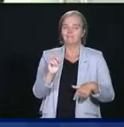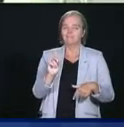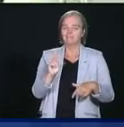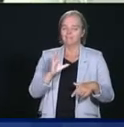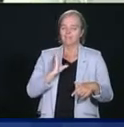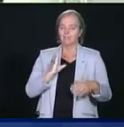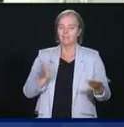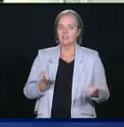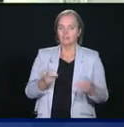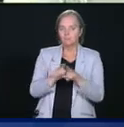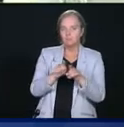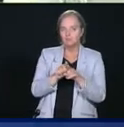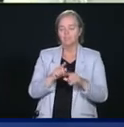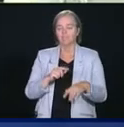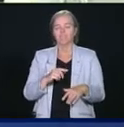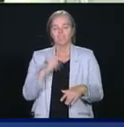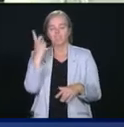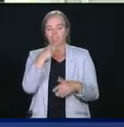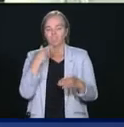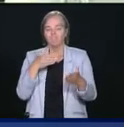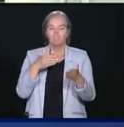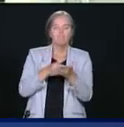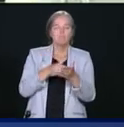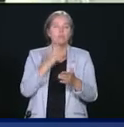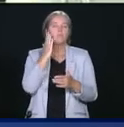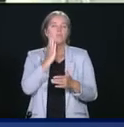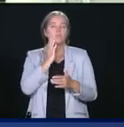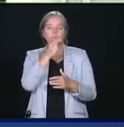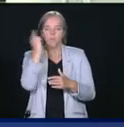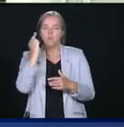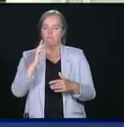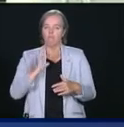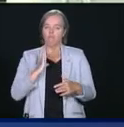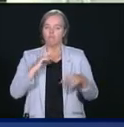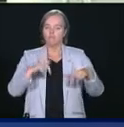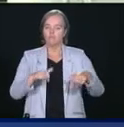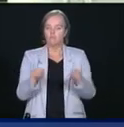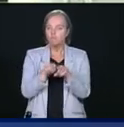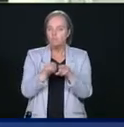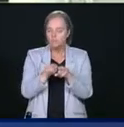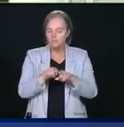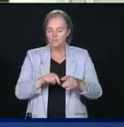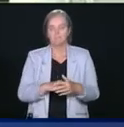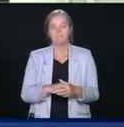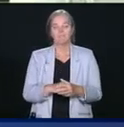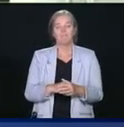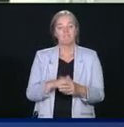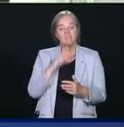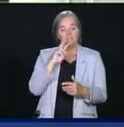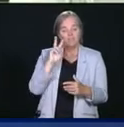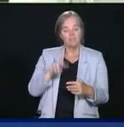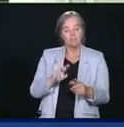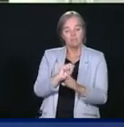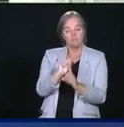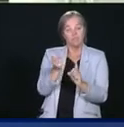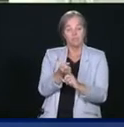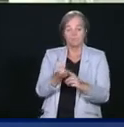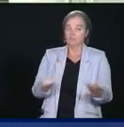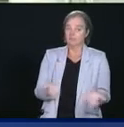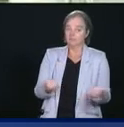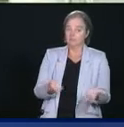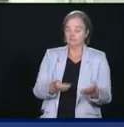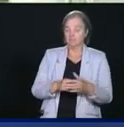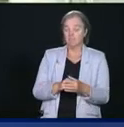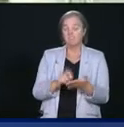anti-noir est réel. Les préjugés inconscients sont réels. La discrimination systémique est réelle. Et